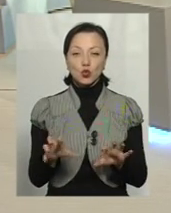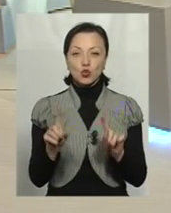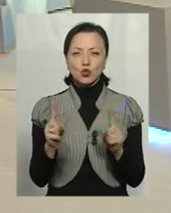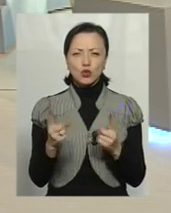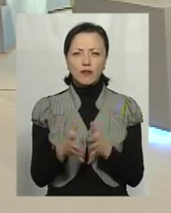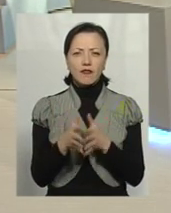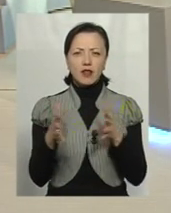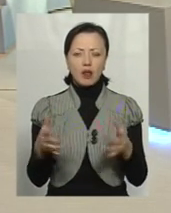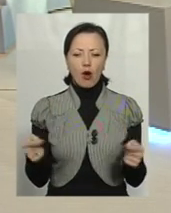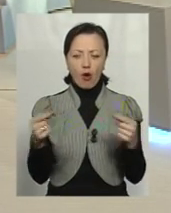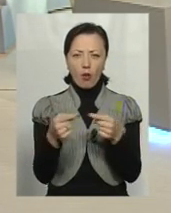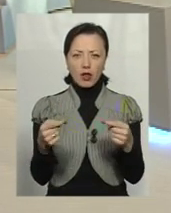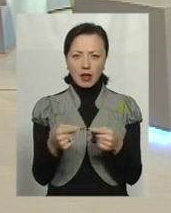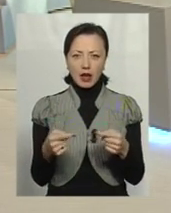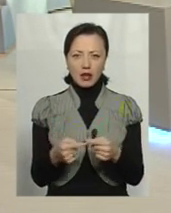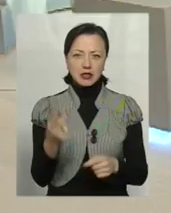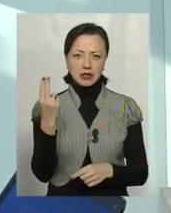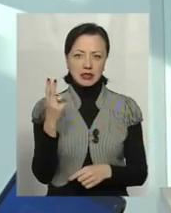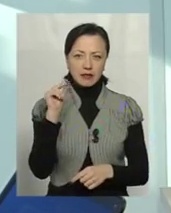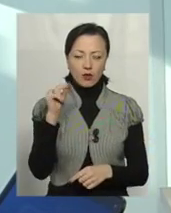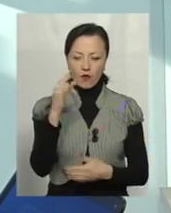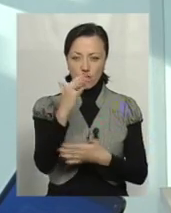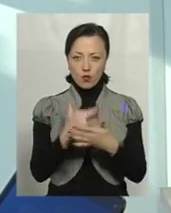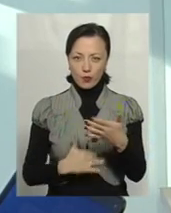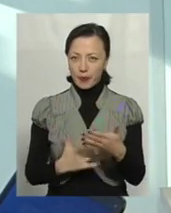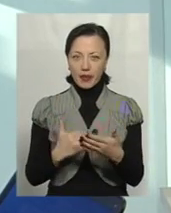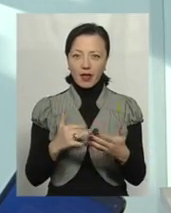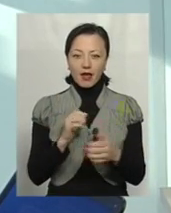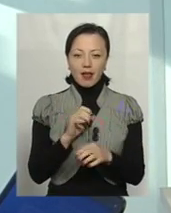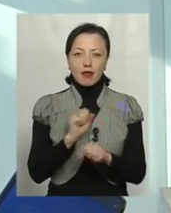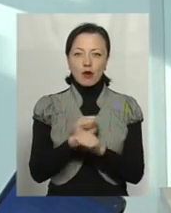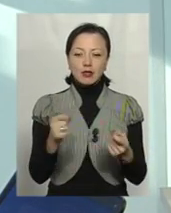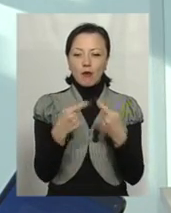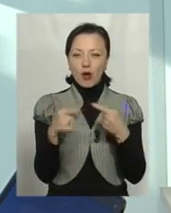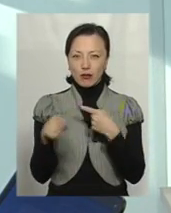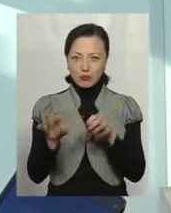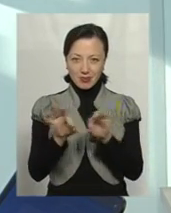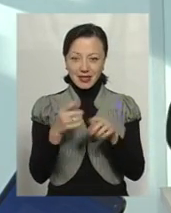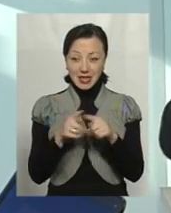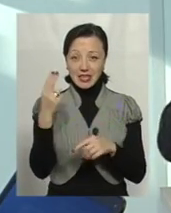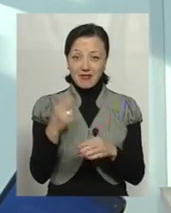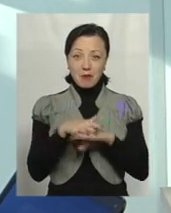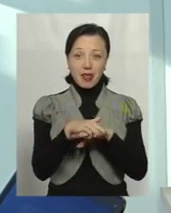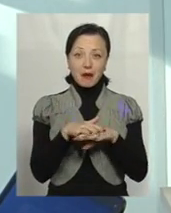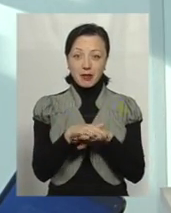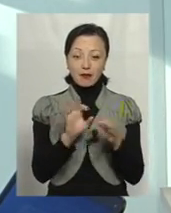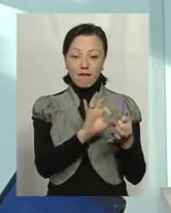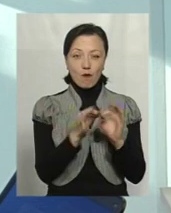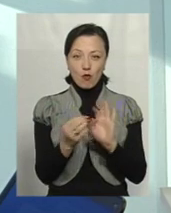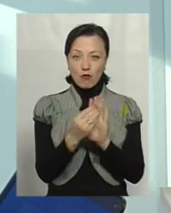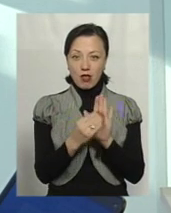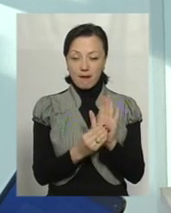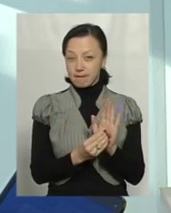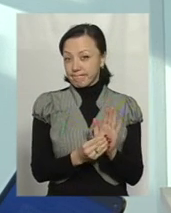велику конкретику, цифрову, яка не підлягає ніяким трактуванням, бо це цифра, це математична формула